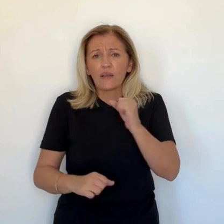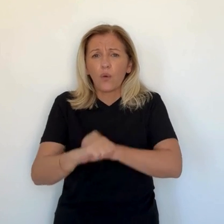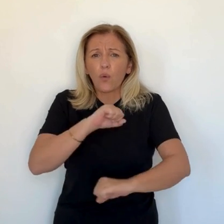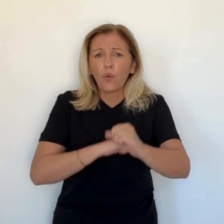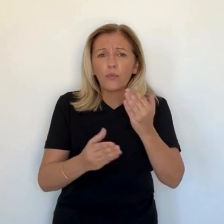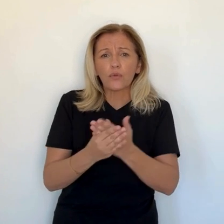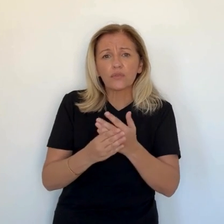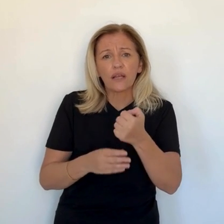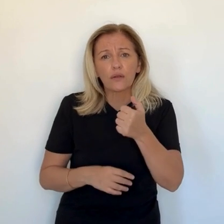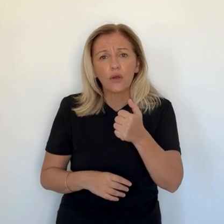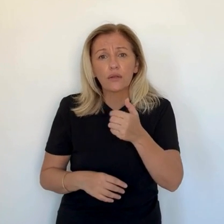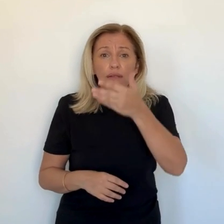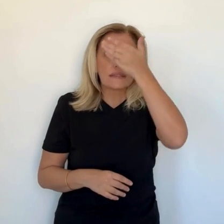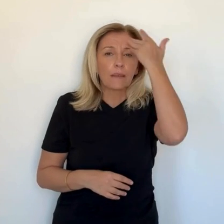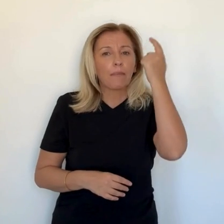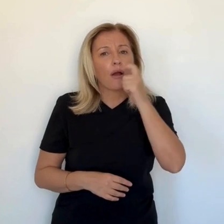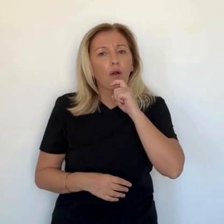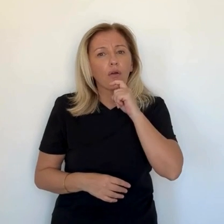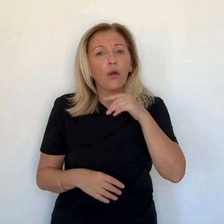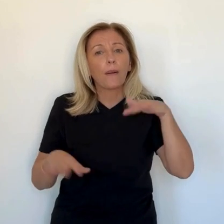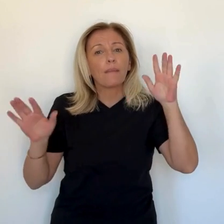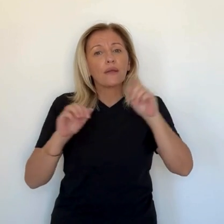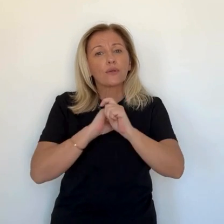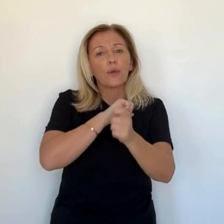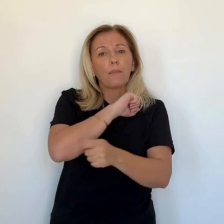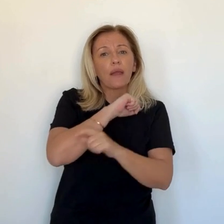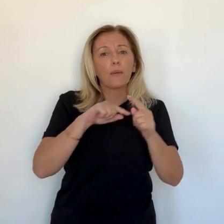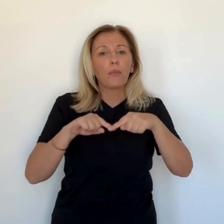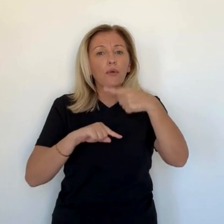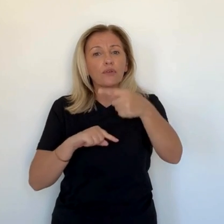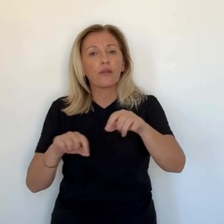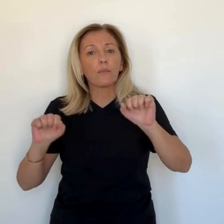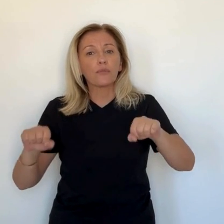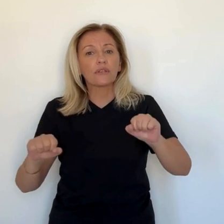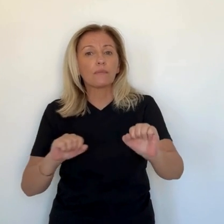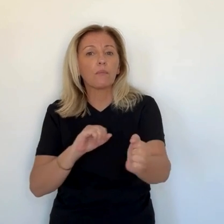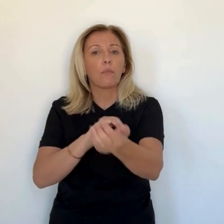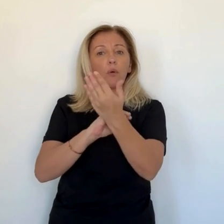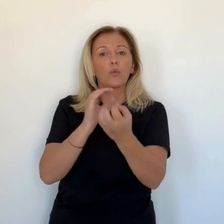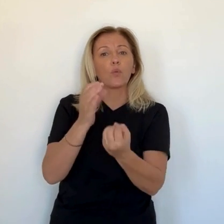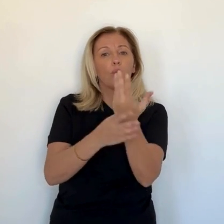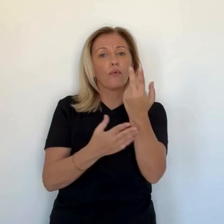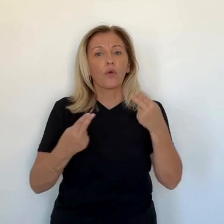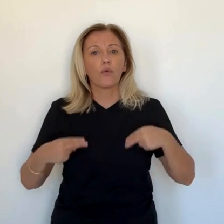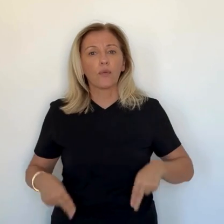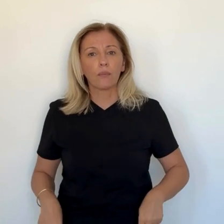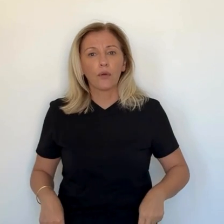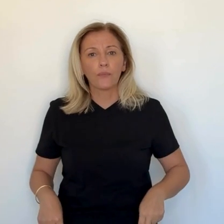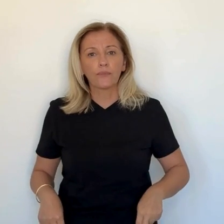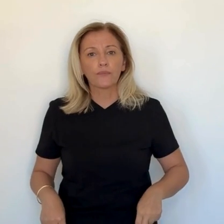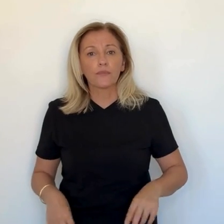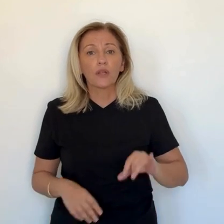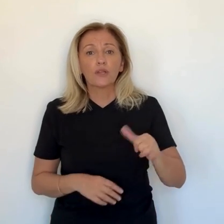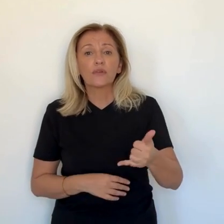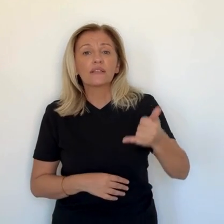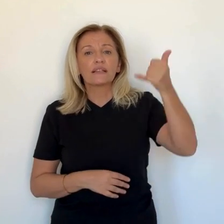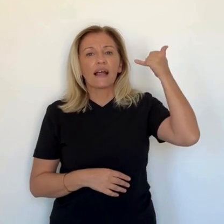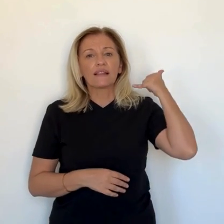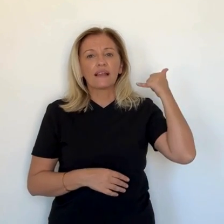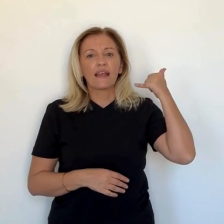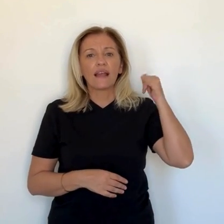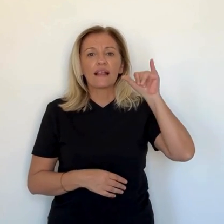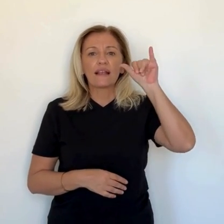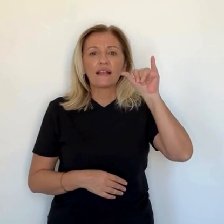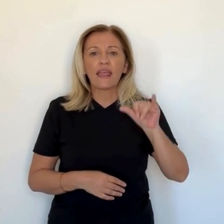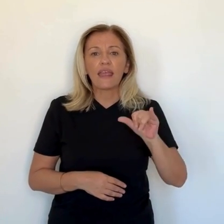Et je peux vous dire que moi, tout ce qui m'intéresse, d'être utile là où je suis. À qui le dossier Corse sera-t-il confié ? En tout cas, une partie du